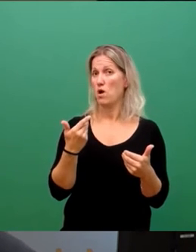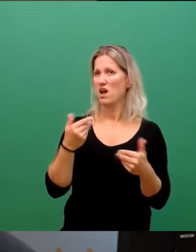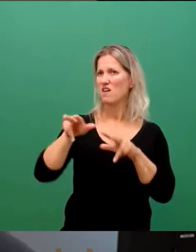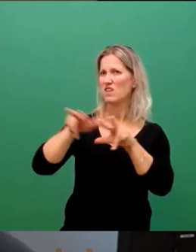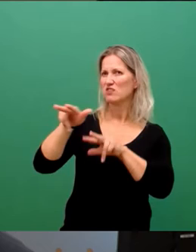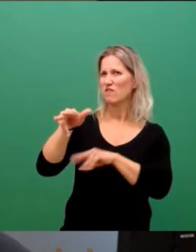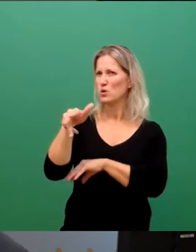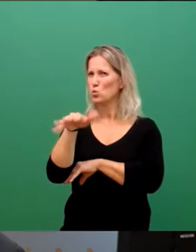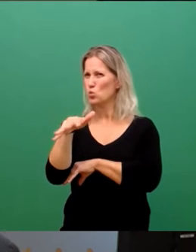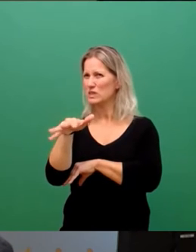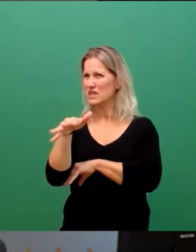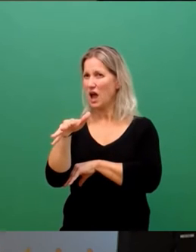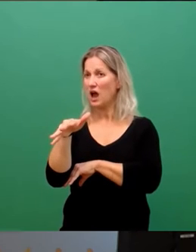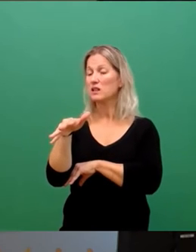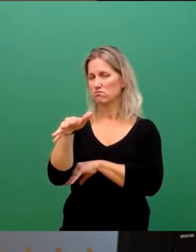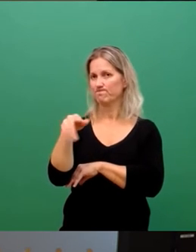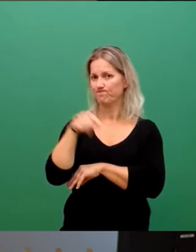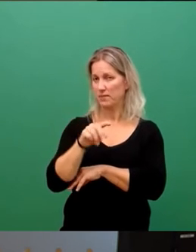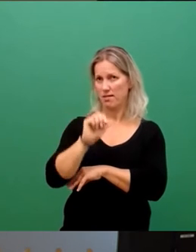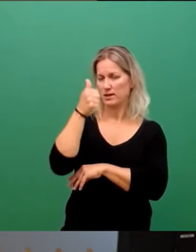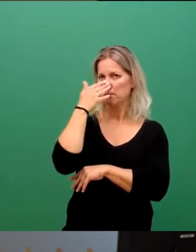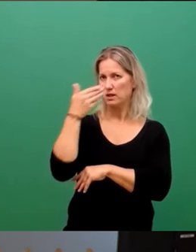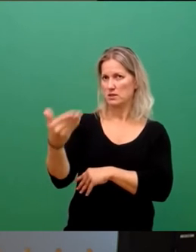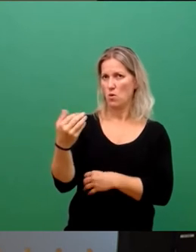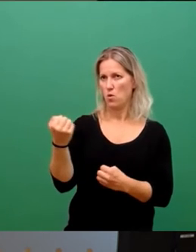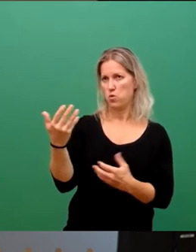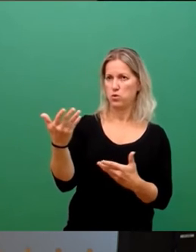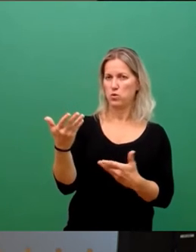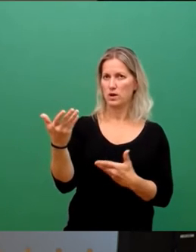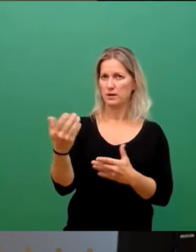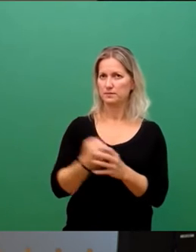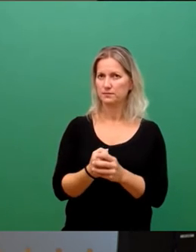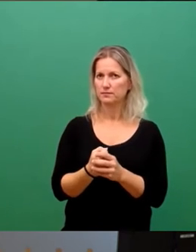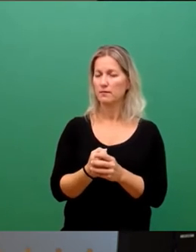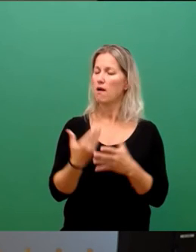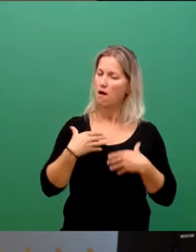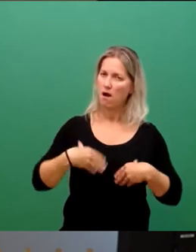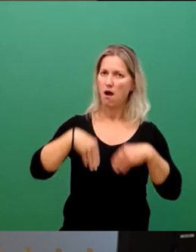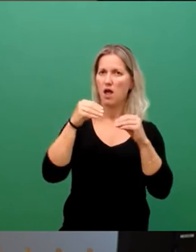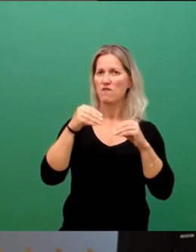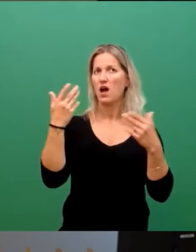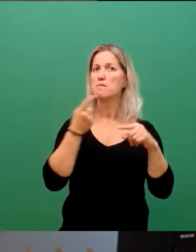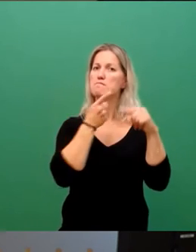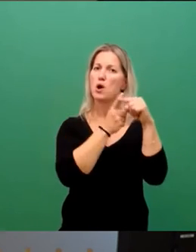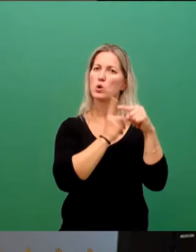war, wie in den kommenden Monaten. Ich will ganz bewusst mit den positiven Aspekten beginnen.